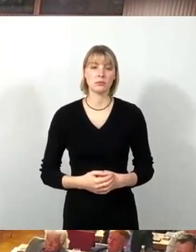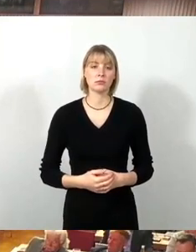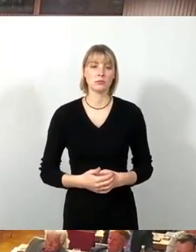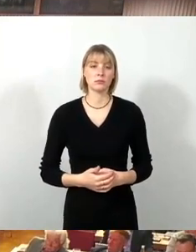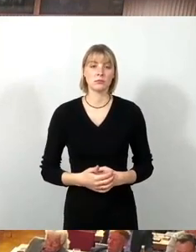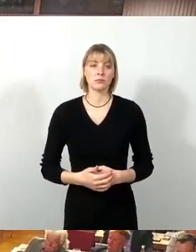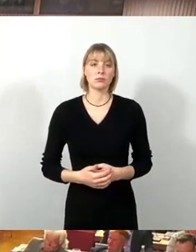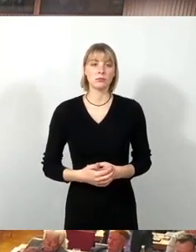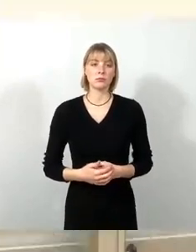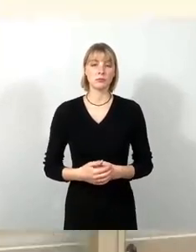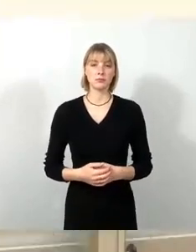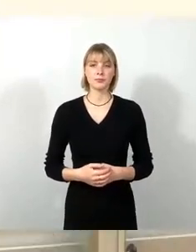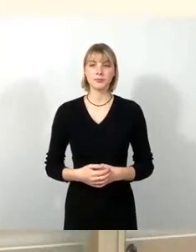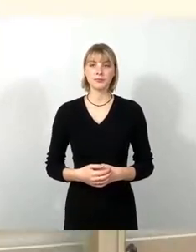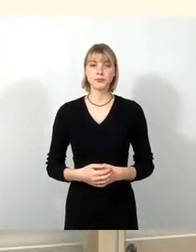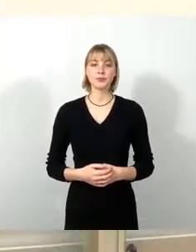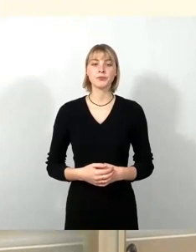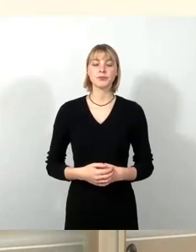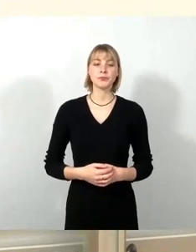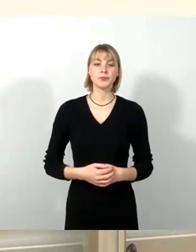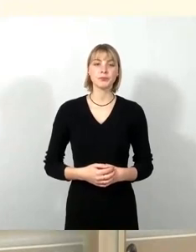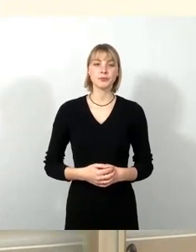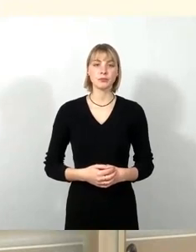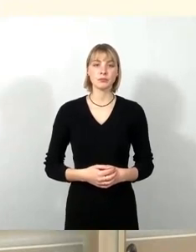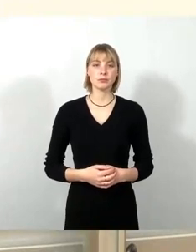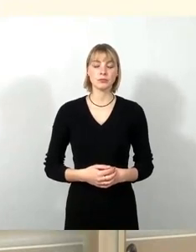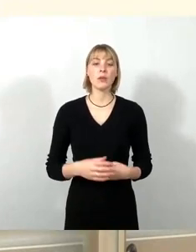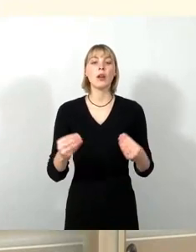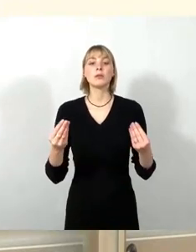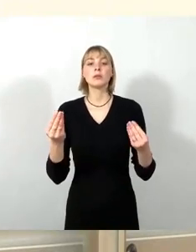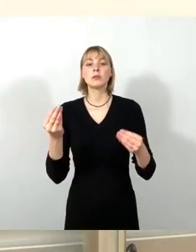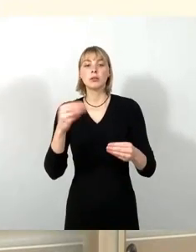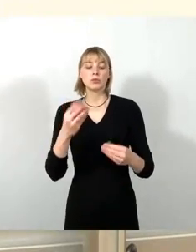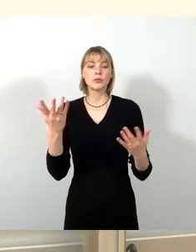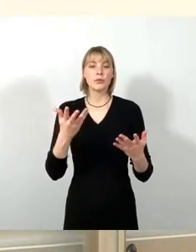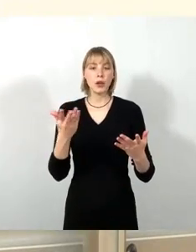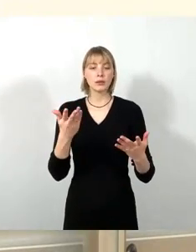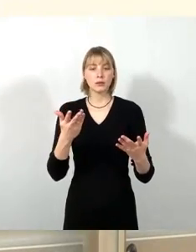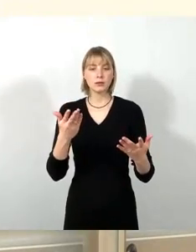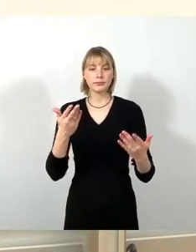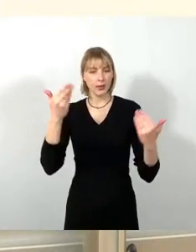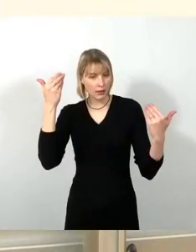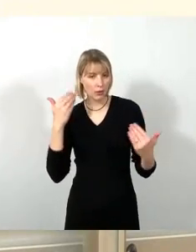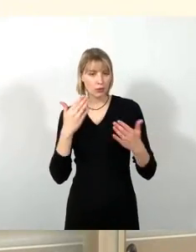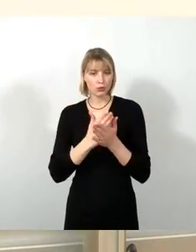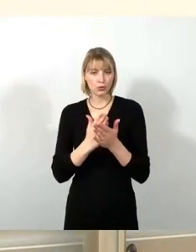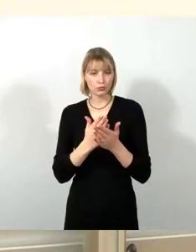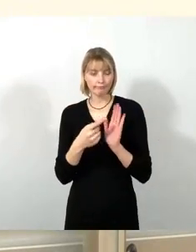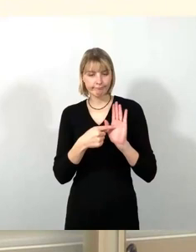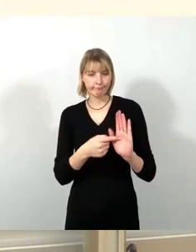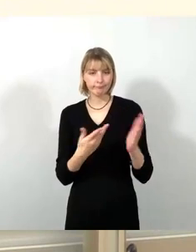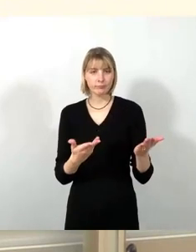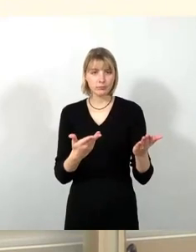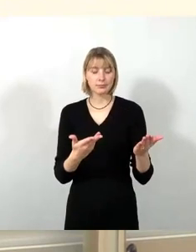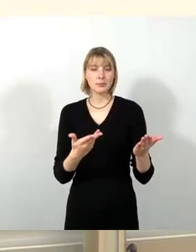Und dann noch mal dazu. Es ist natürlich klar, dass man mit so einem Bild im Hintergrund schwerlich dann irgendwie Präsentationen anfertigen kann, die